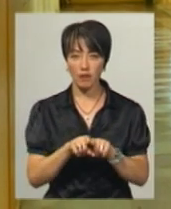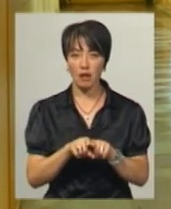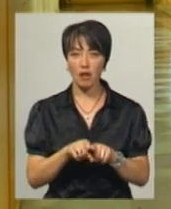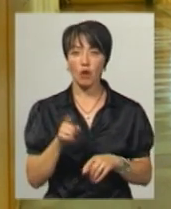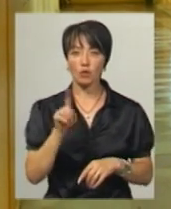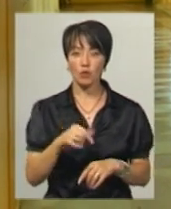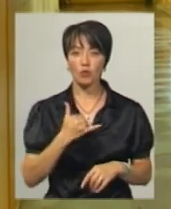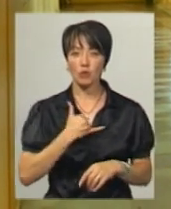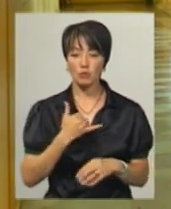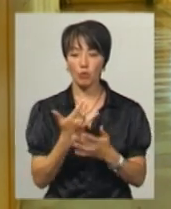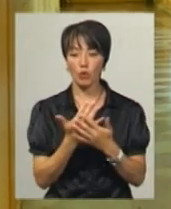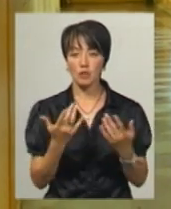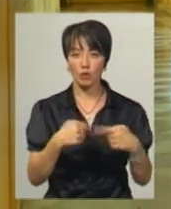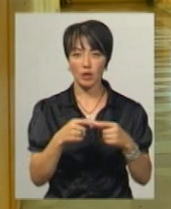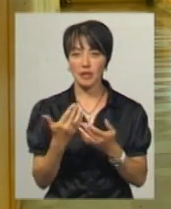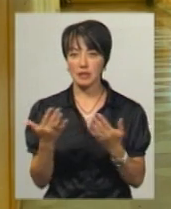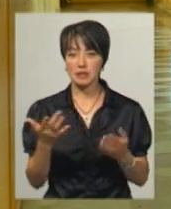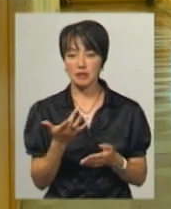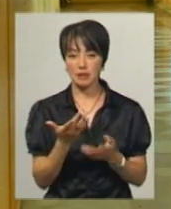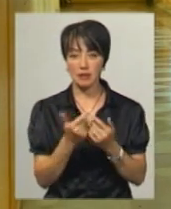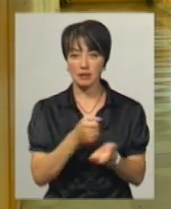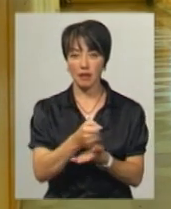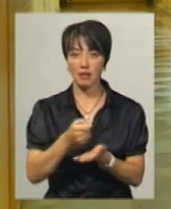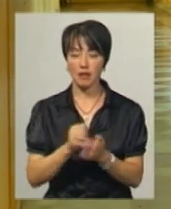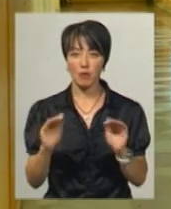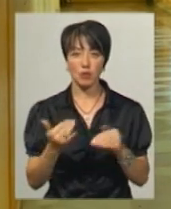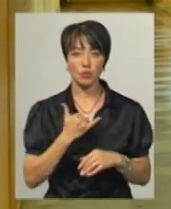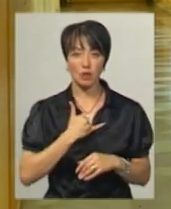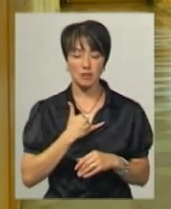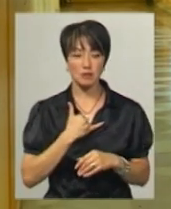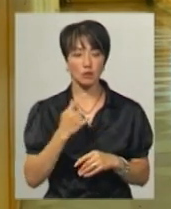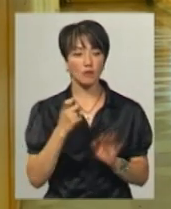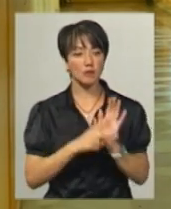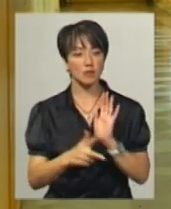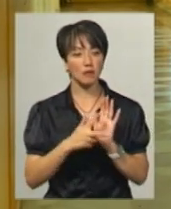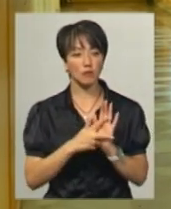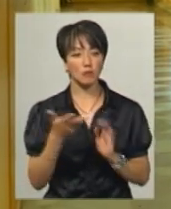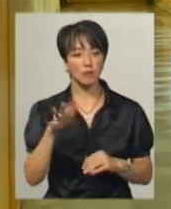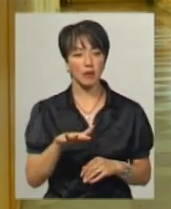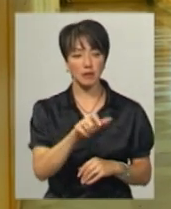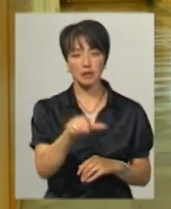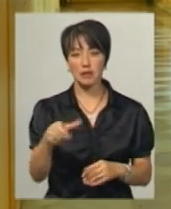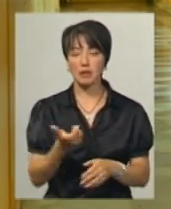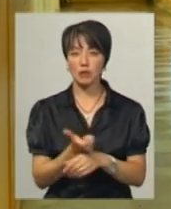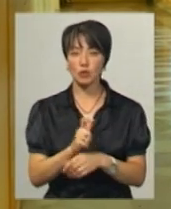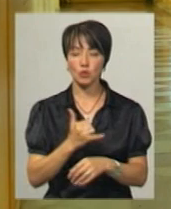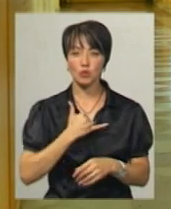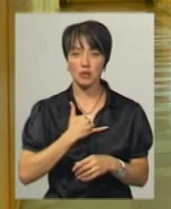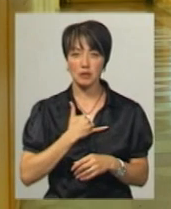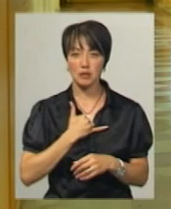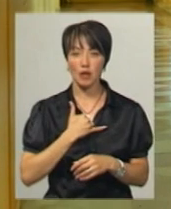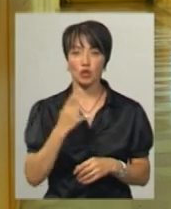оскільки в нас по різних округах різна кількість кандидатів. Найменше в нас, зокрема, по 188, там 5 кандидатів, найбільше в нас по